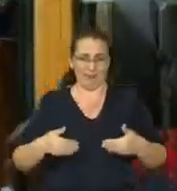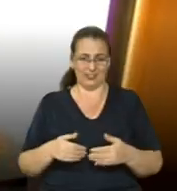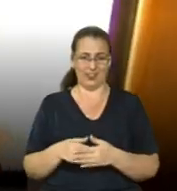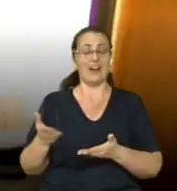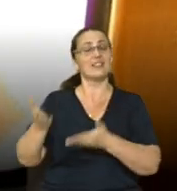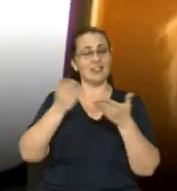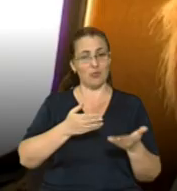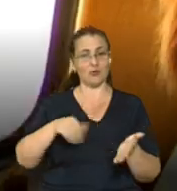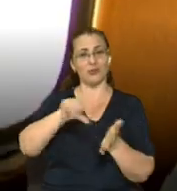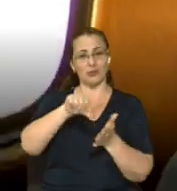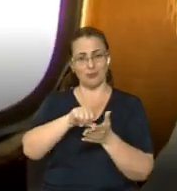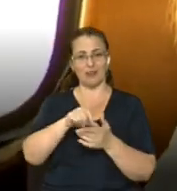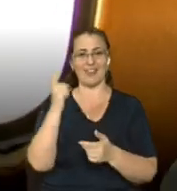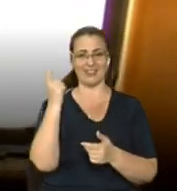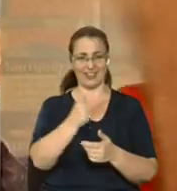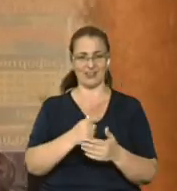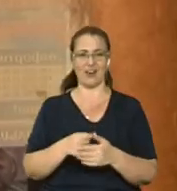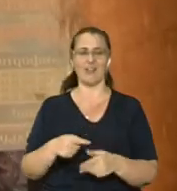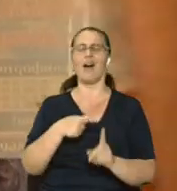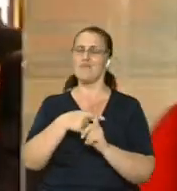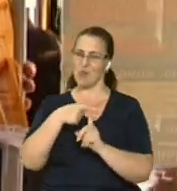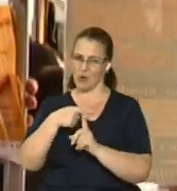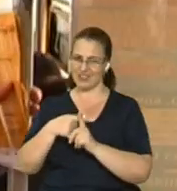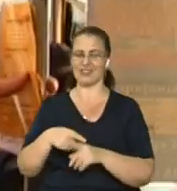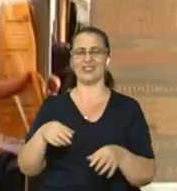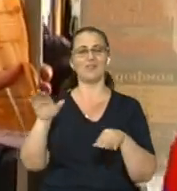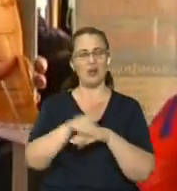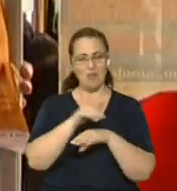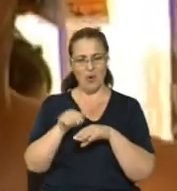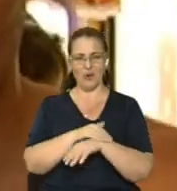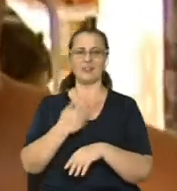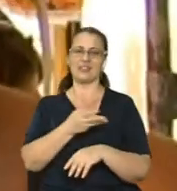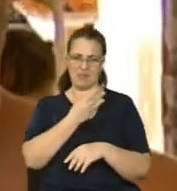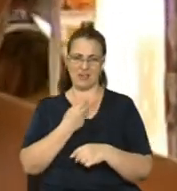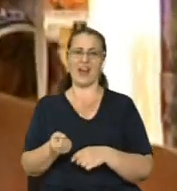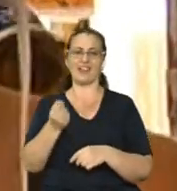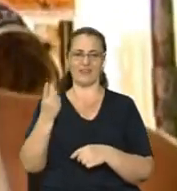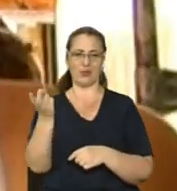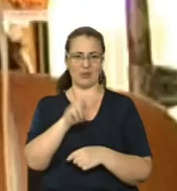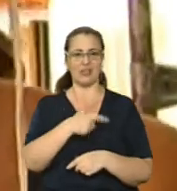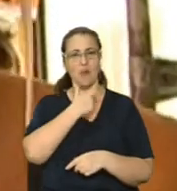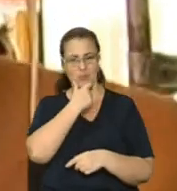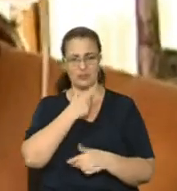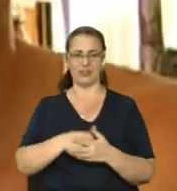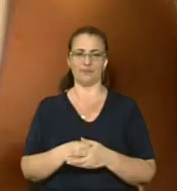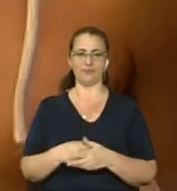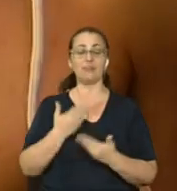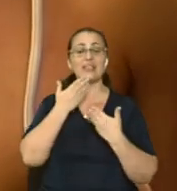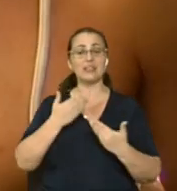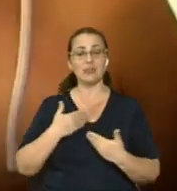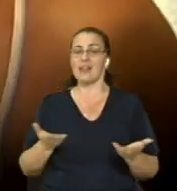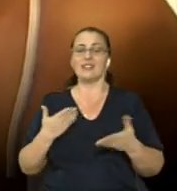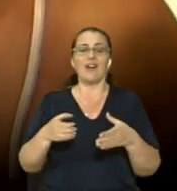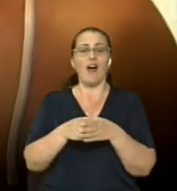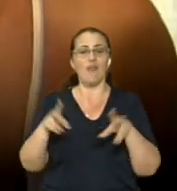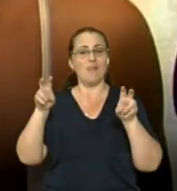трамваю. Позитивно, молодці, нові ідеї, бажання виникло, прийти подивитися. Люди питалися, в тому є, якою ми команду граємо. Це